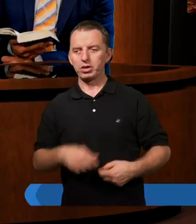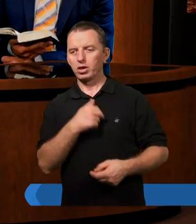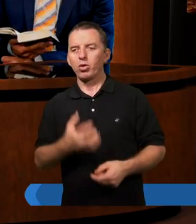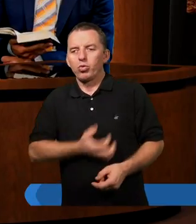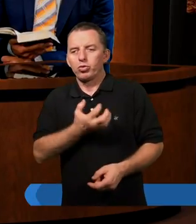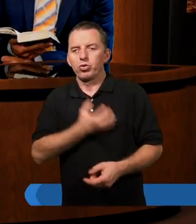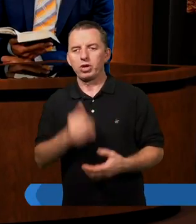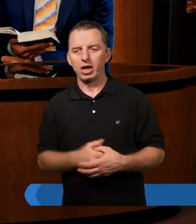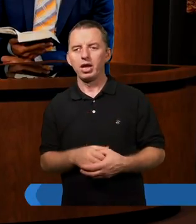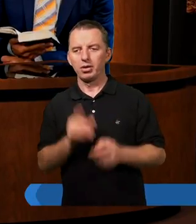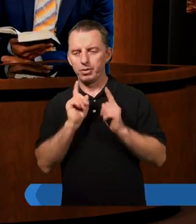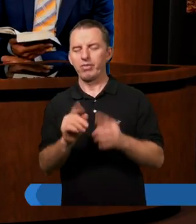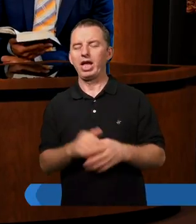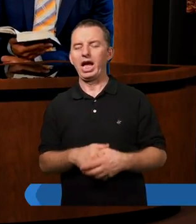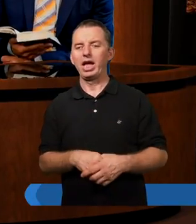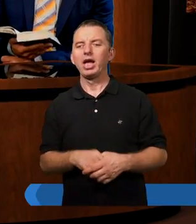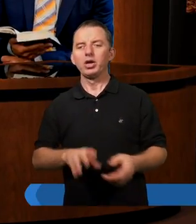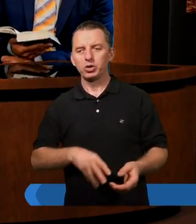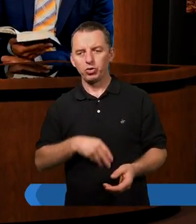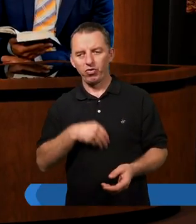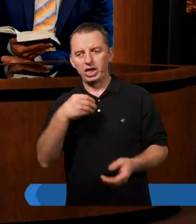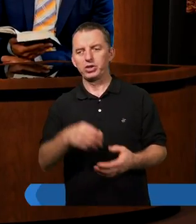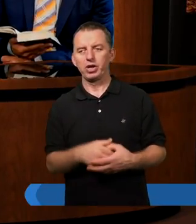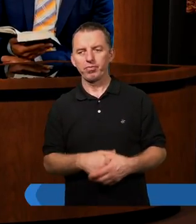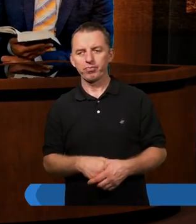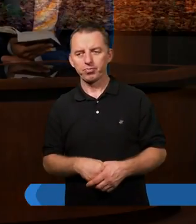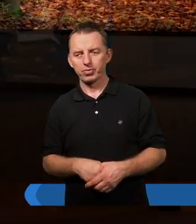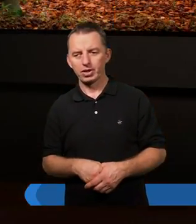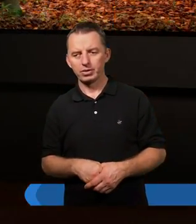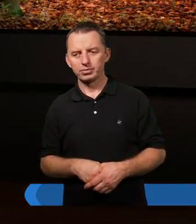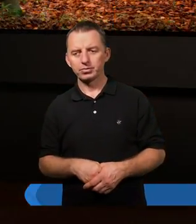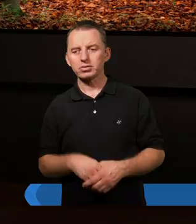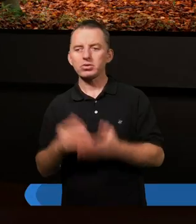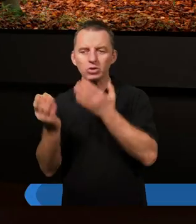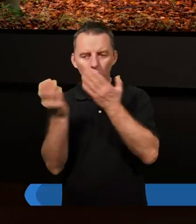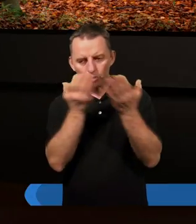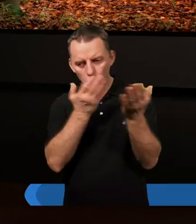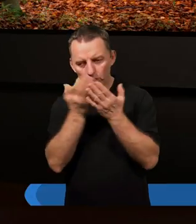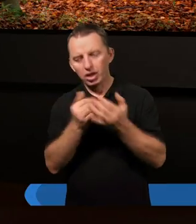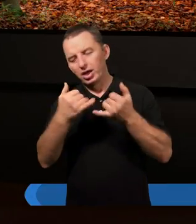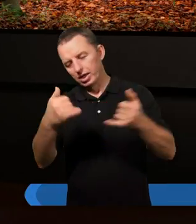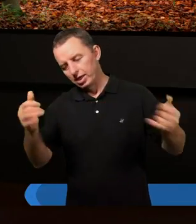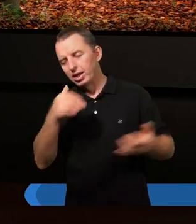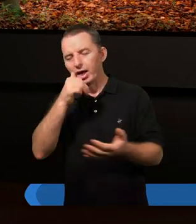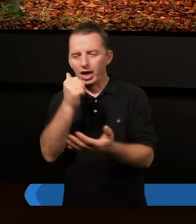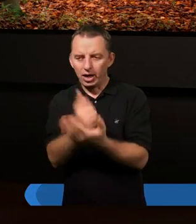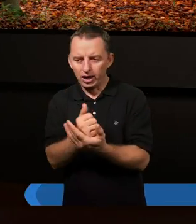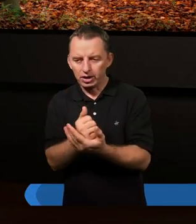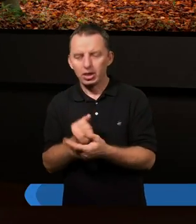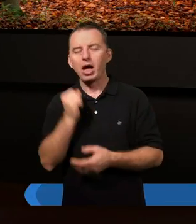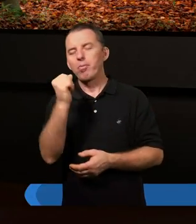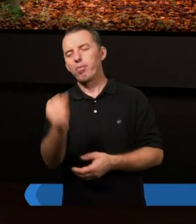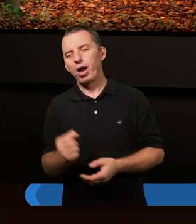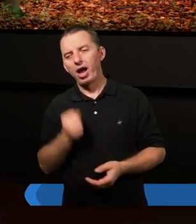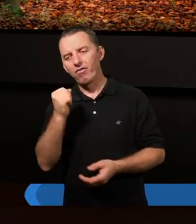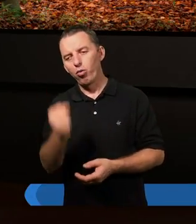Tak jest prawda. Święci. Tak. No i czytamy, że w innych listach Pawła,